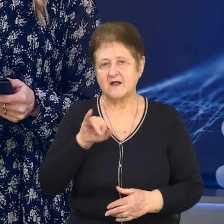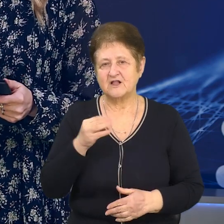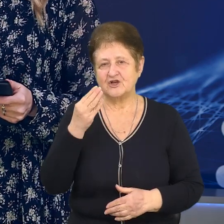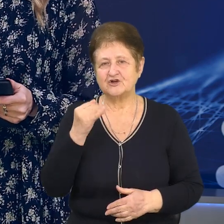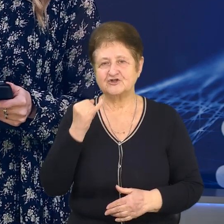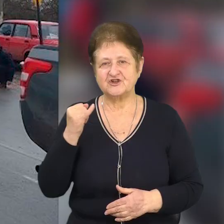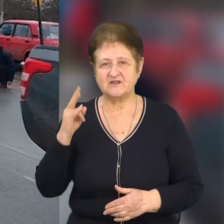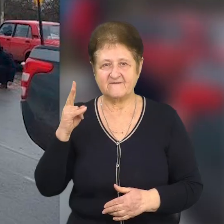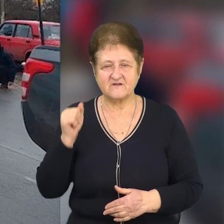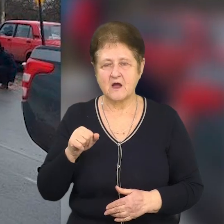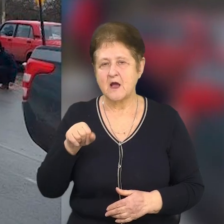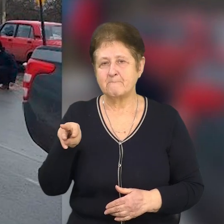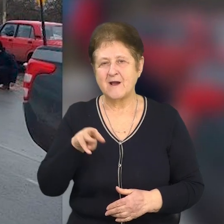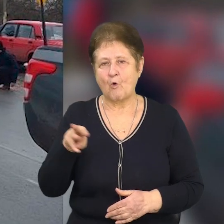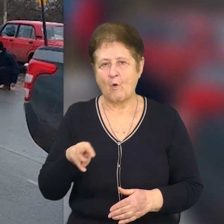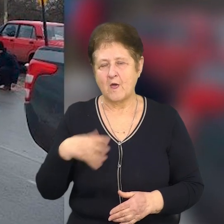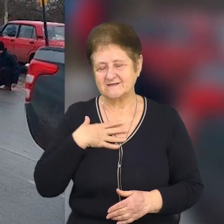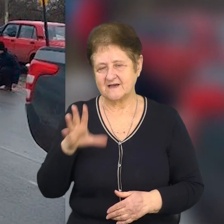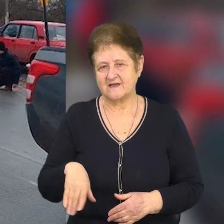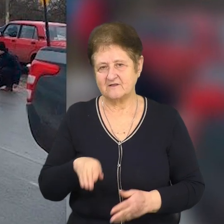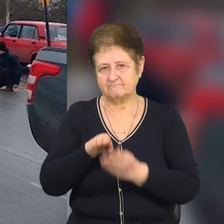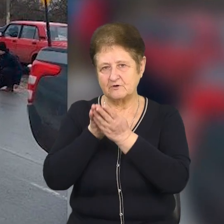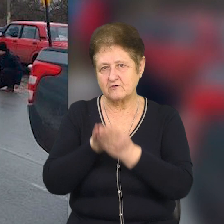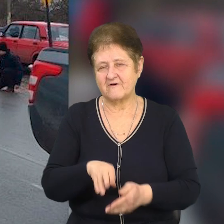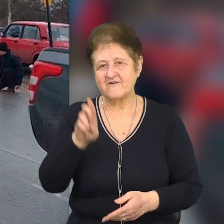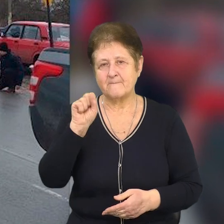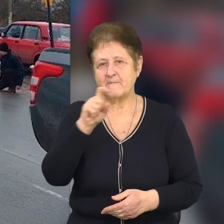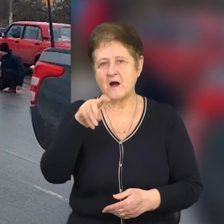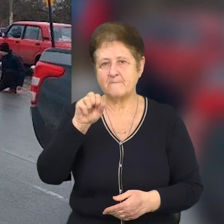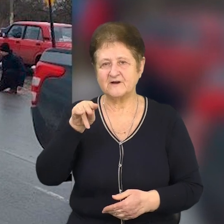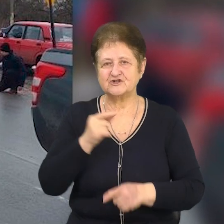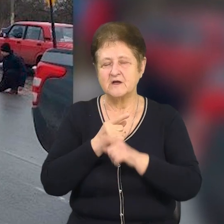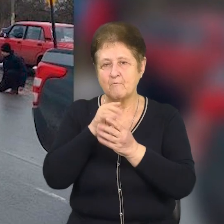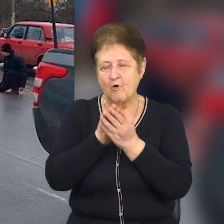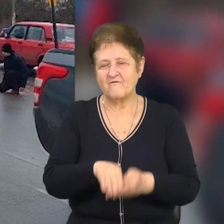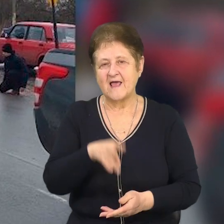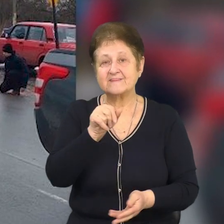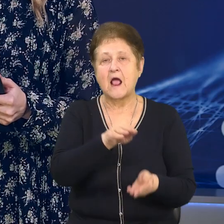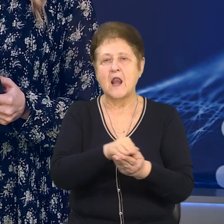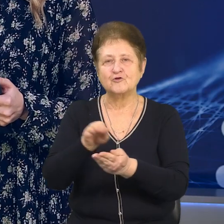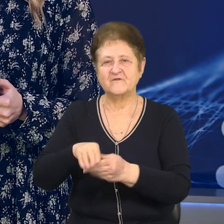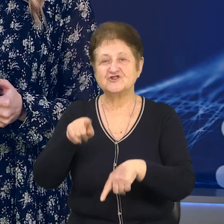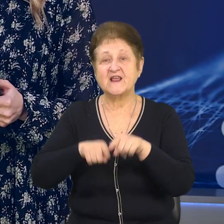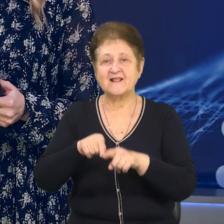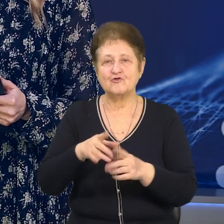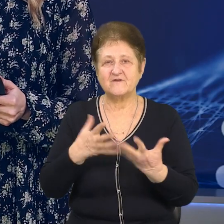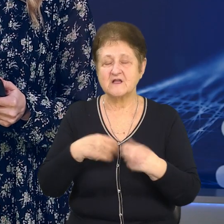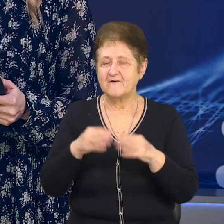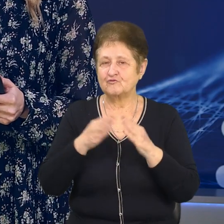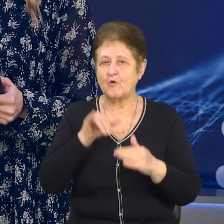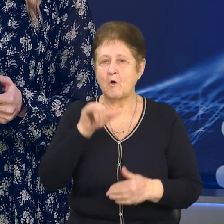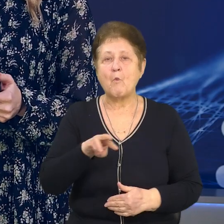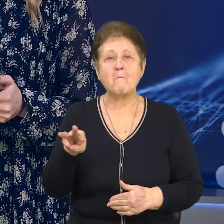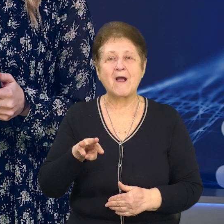Микола загинув. Попрощалися з захисником у Бахмачі, поховавши його на кладовище рідного села. Вдома у Миколи